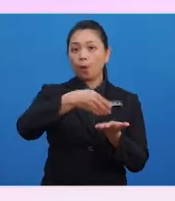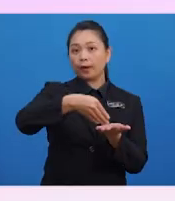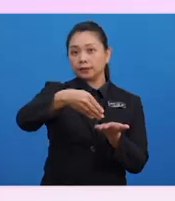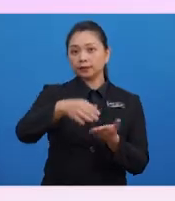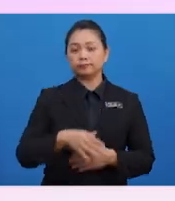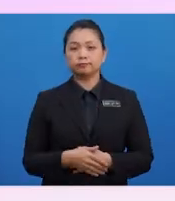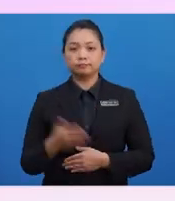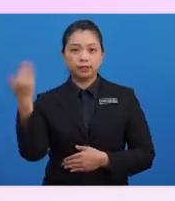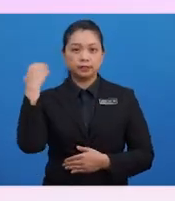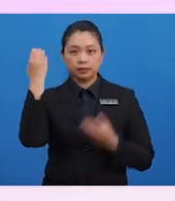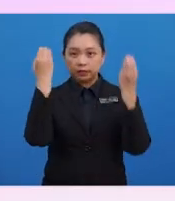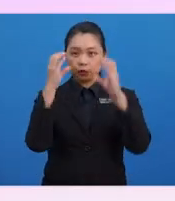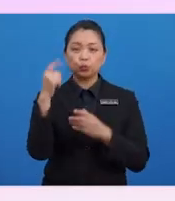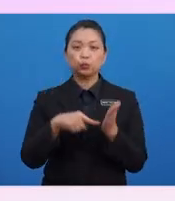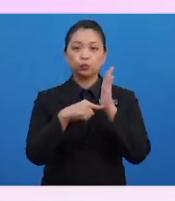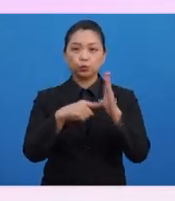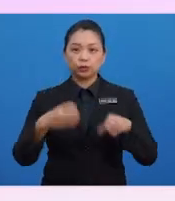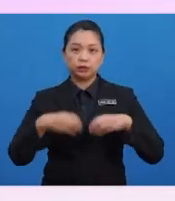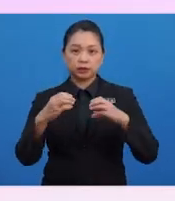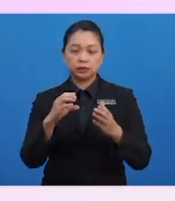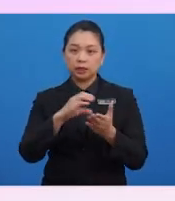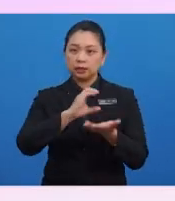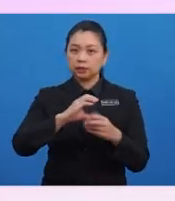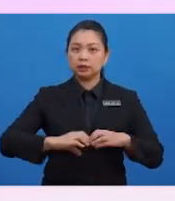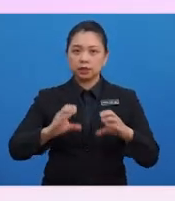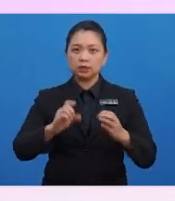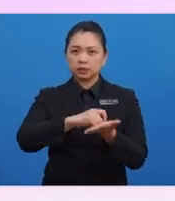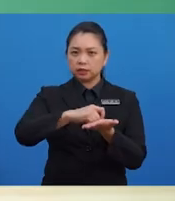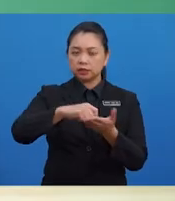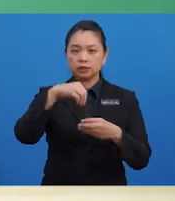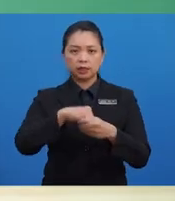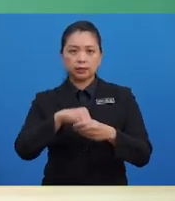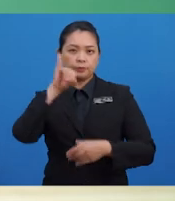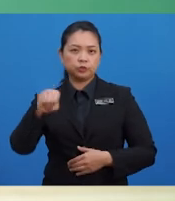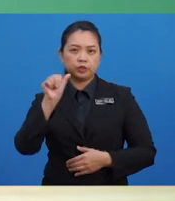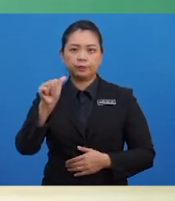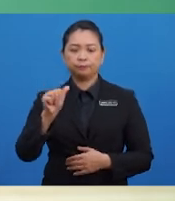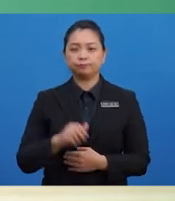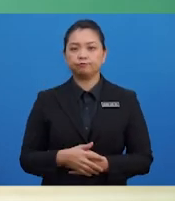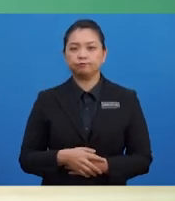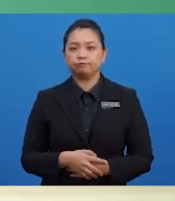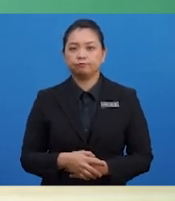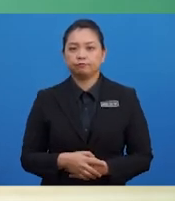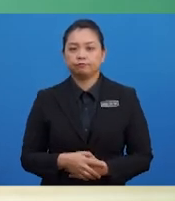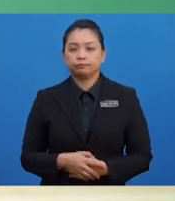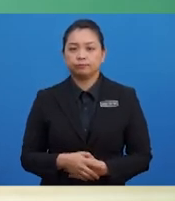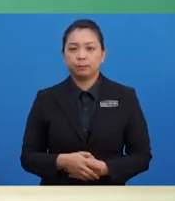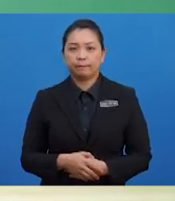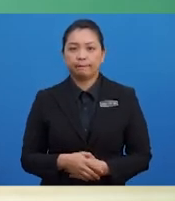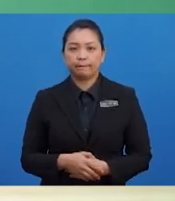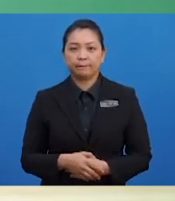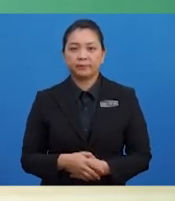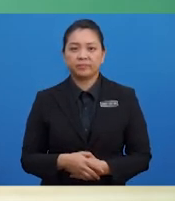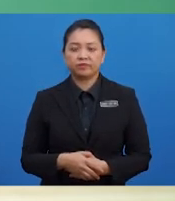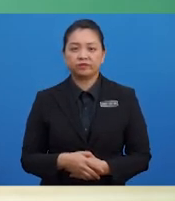Mari cikgu tunjukkan cara mencatat ke dalam jurnal A berpandukan nota yang berada di atas sebelah